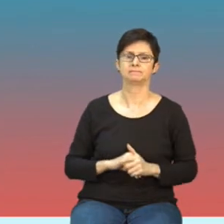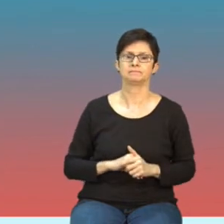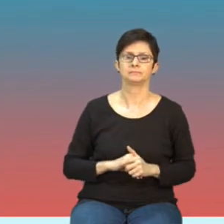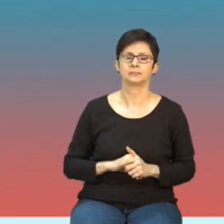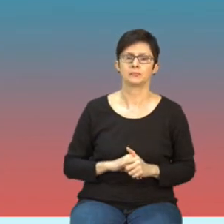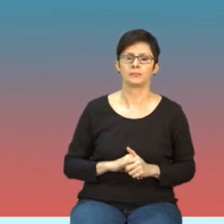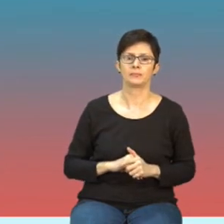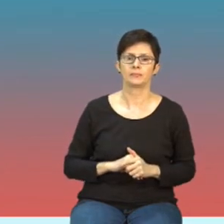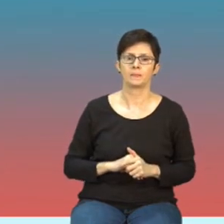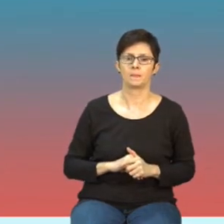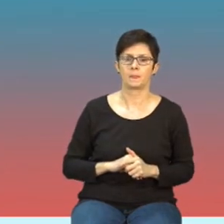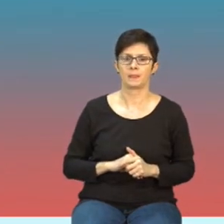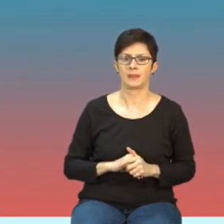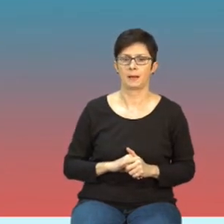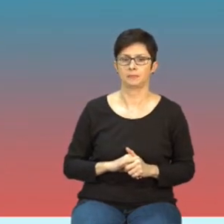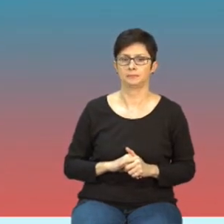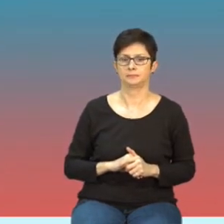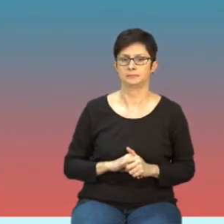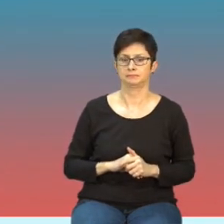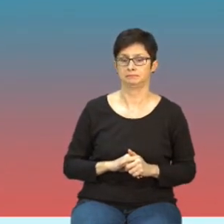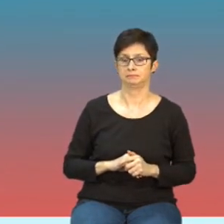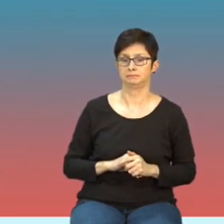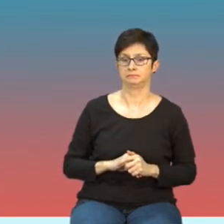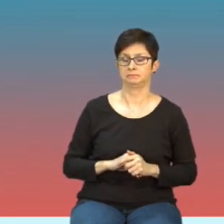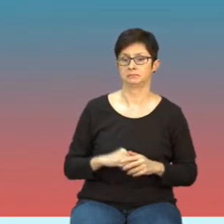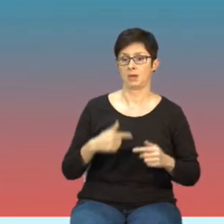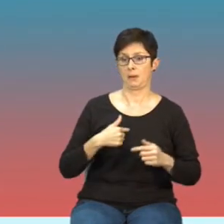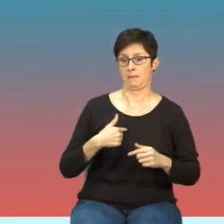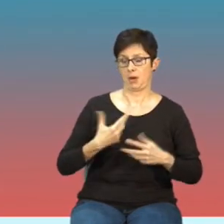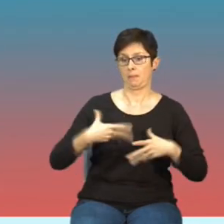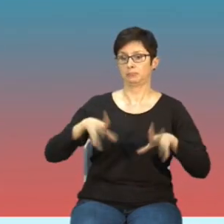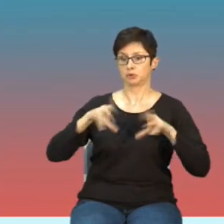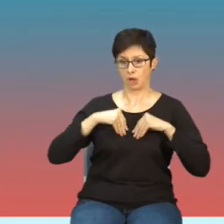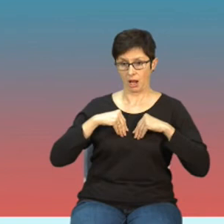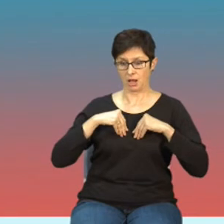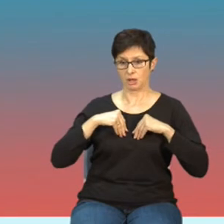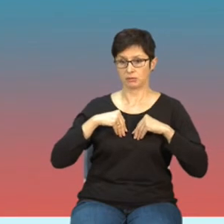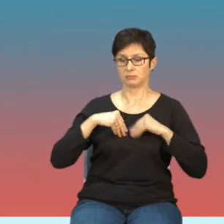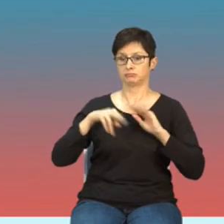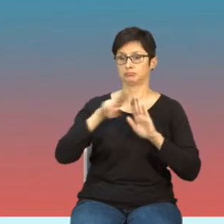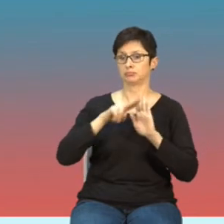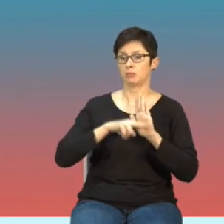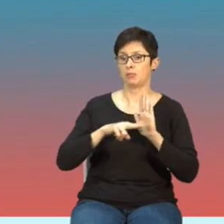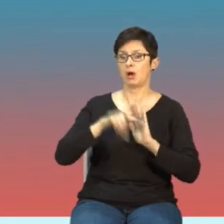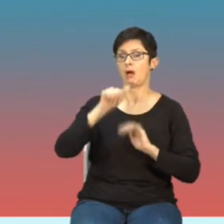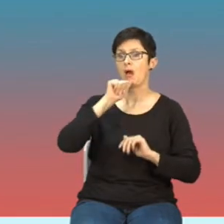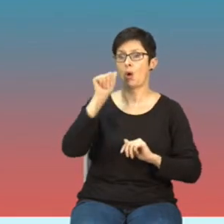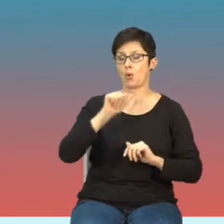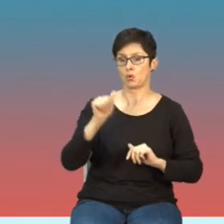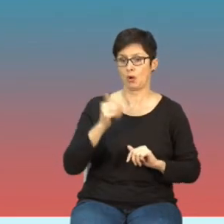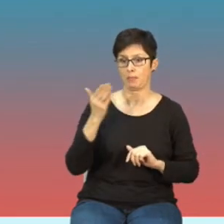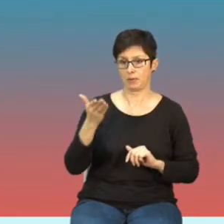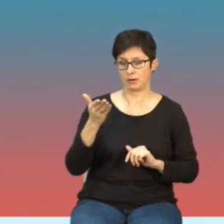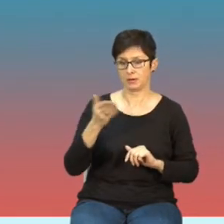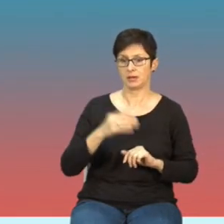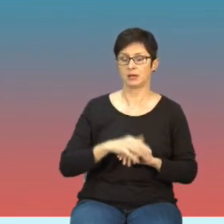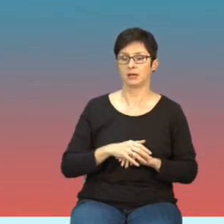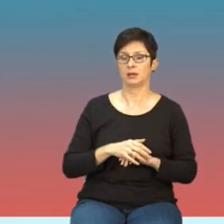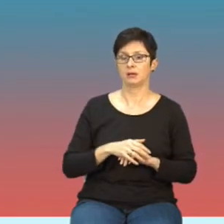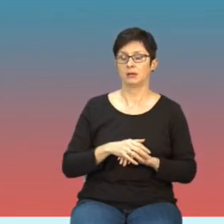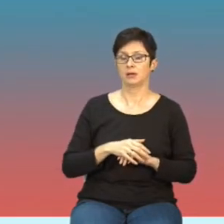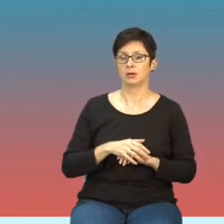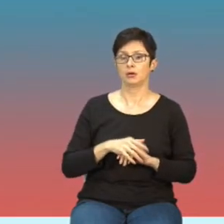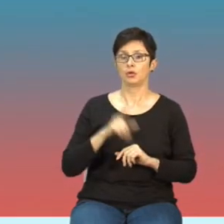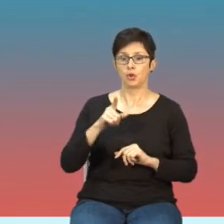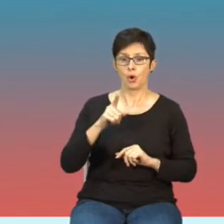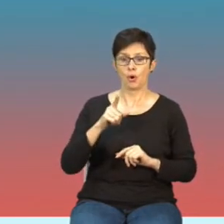no i w związku z tym ponieważ przyjęliśmy przepisy przepisy europejskie znaczy Iknir Polskie no to